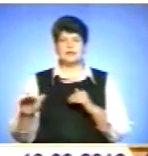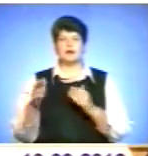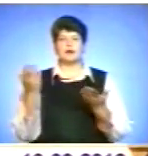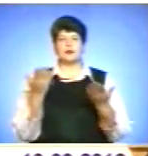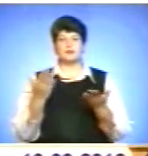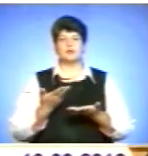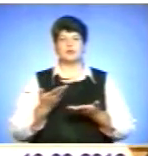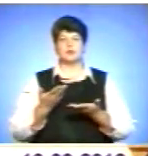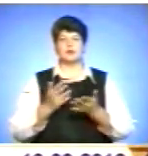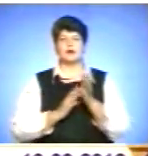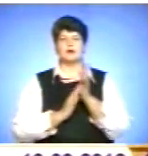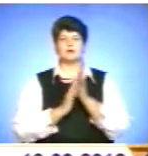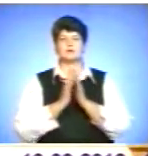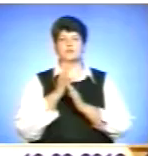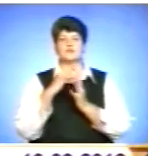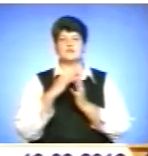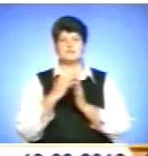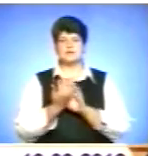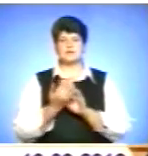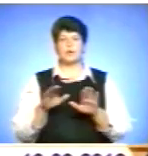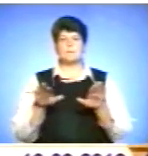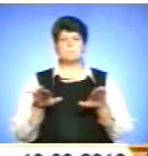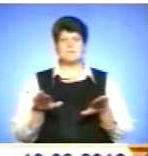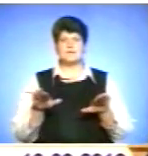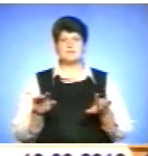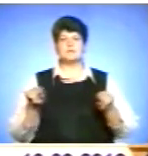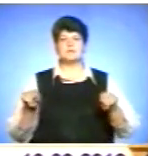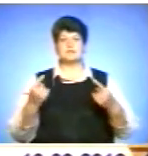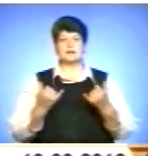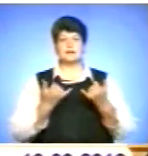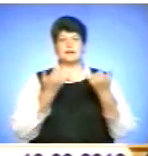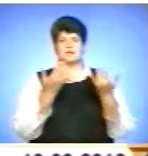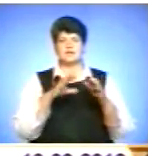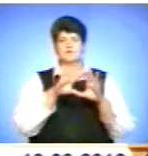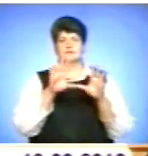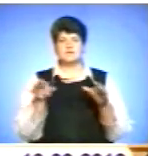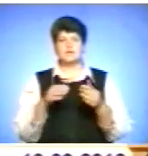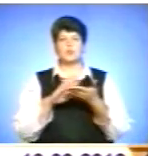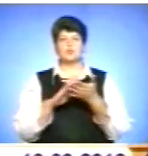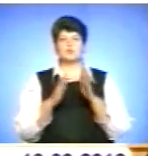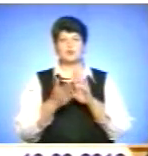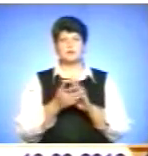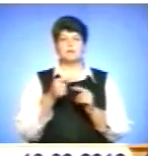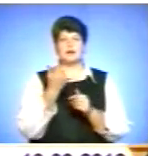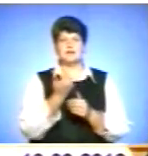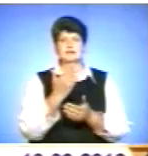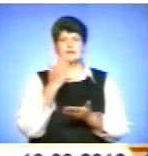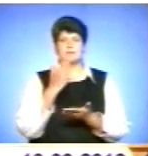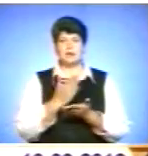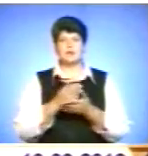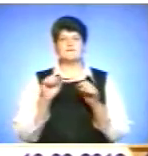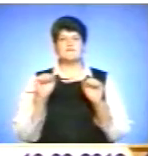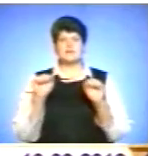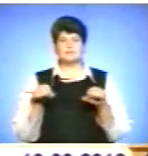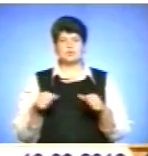сільській місці. Создати для них всі умови, щоб вони мали можливість